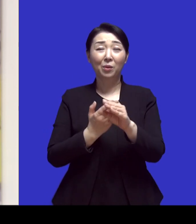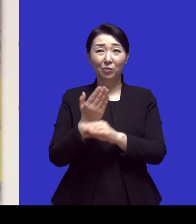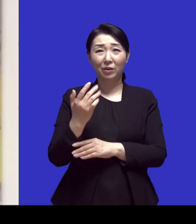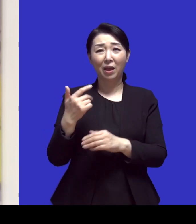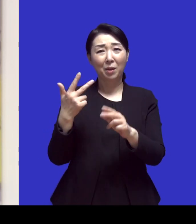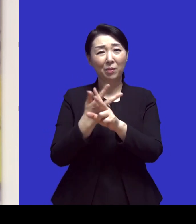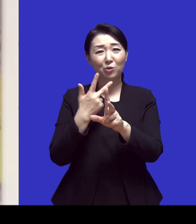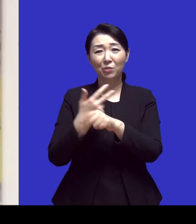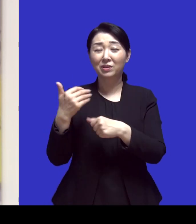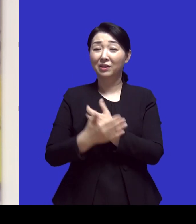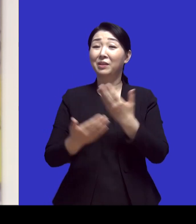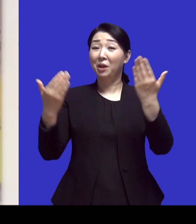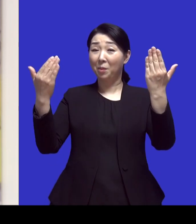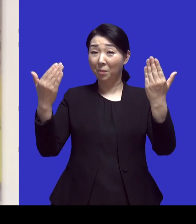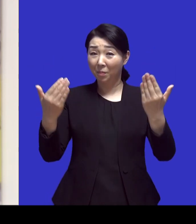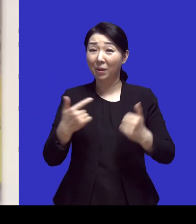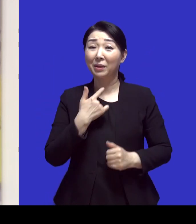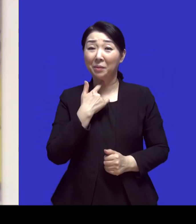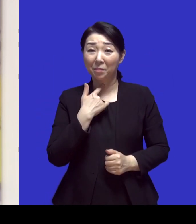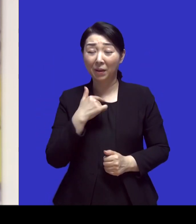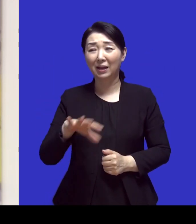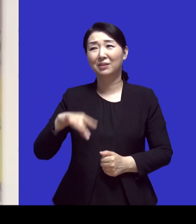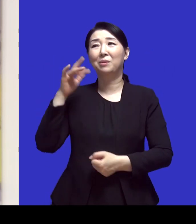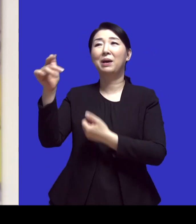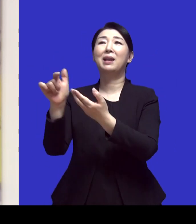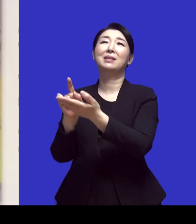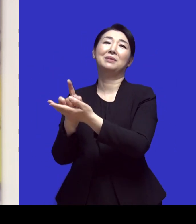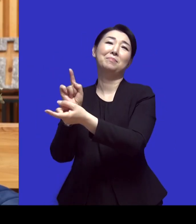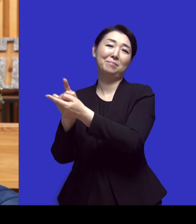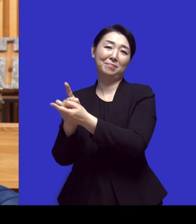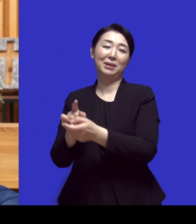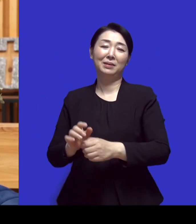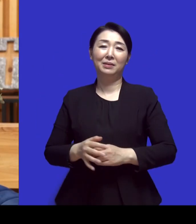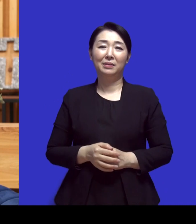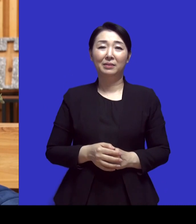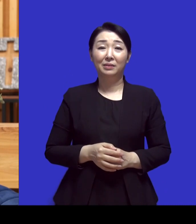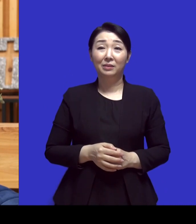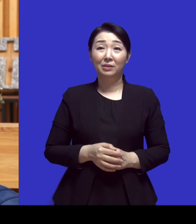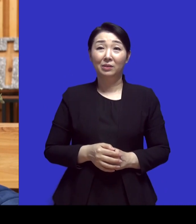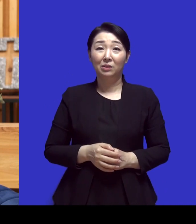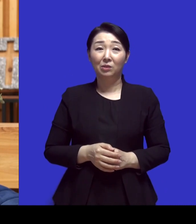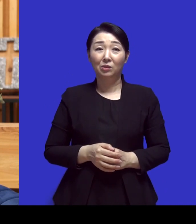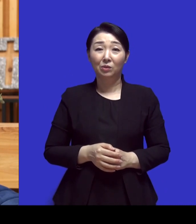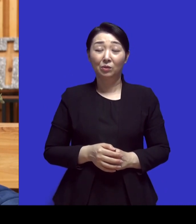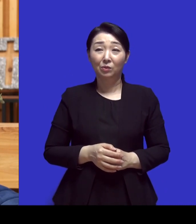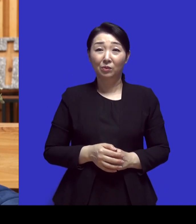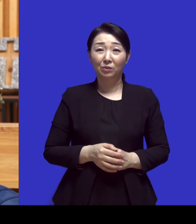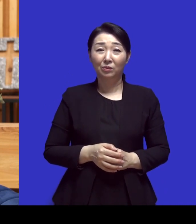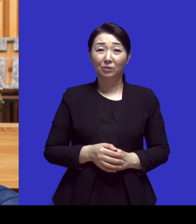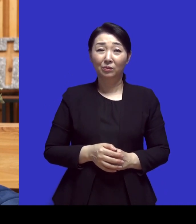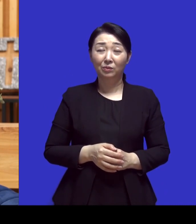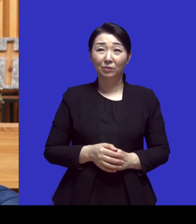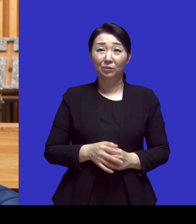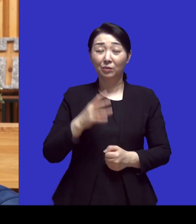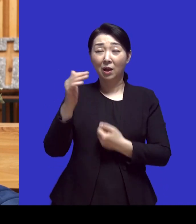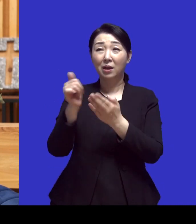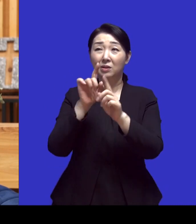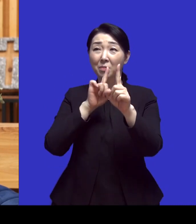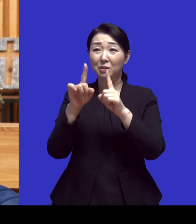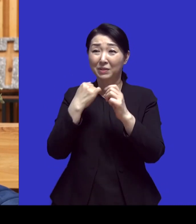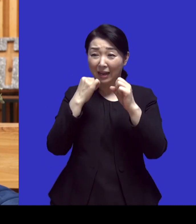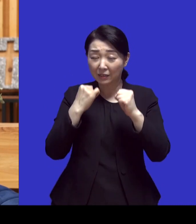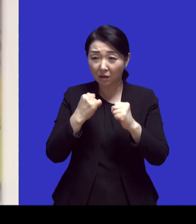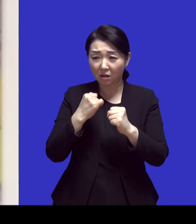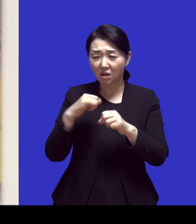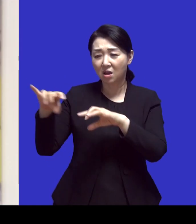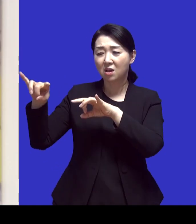받고 예배 드렸던 게 처음 하나님 만났던 기억입니다 그렇게 말씀도 살아서 막 가슴판에 새겨지죠